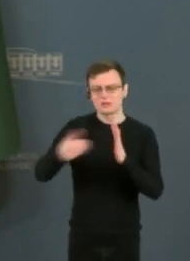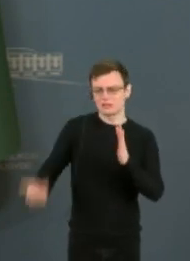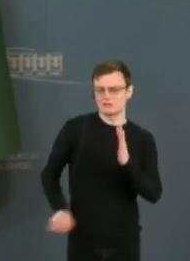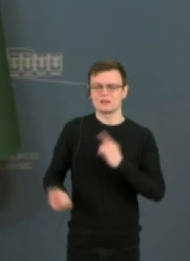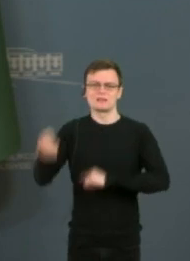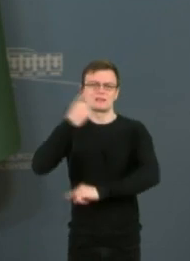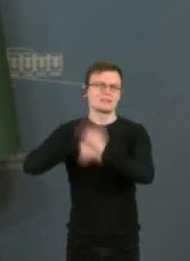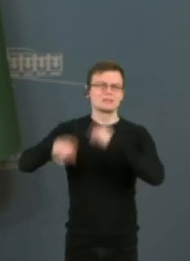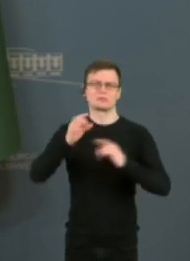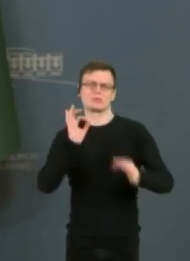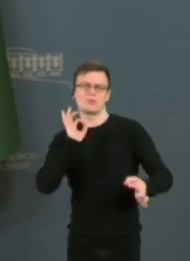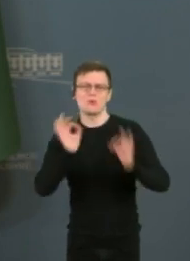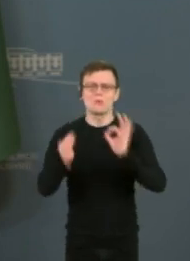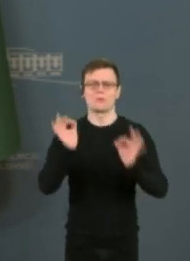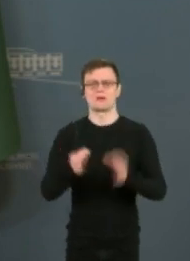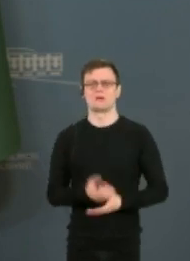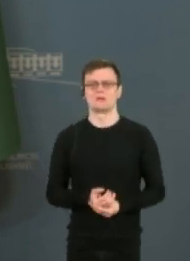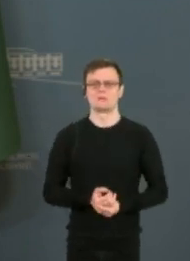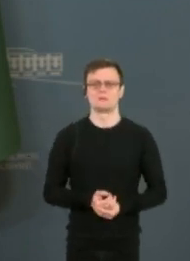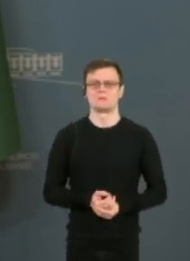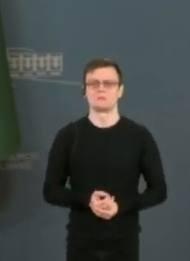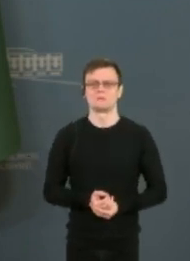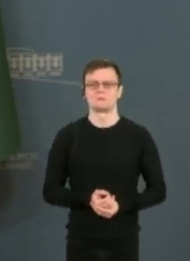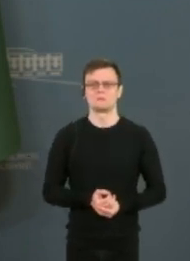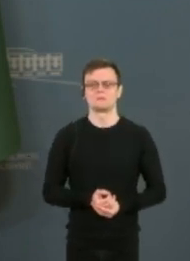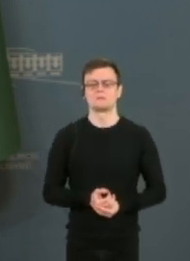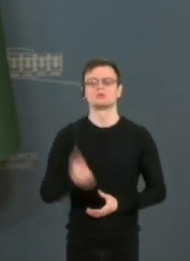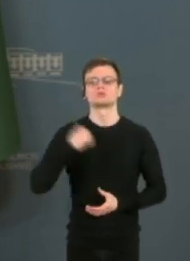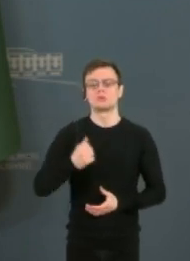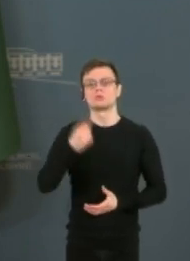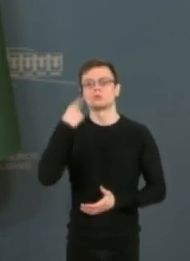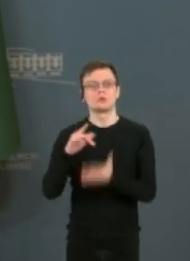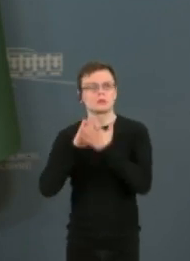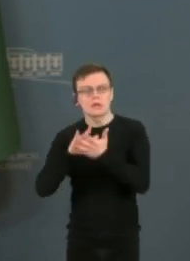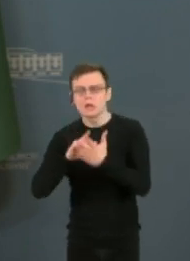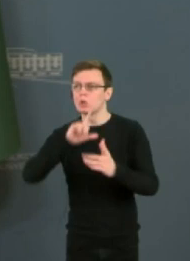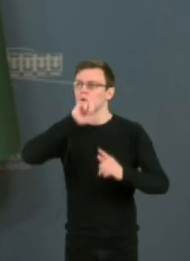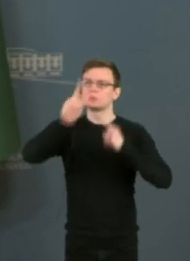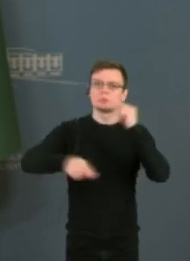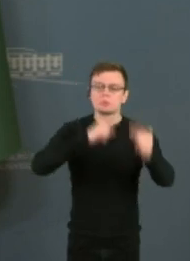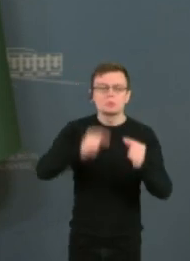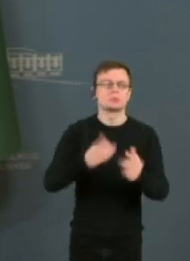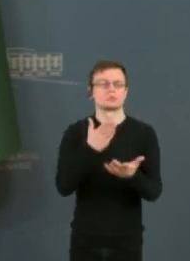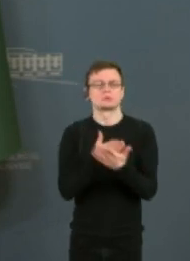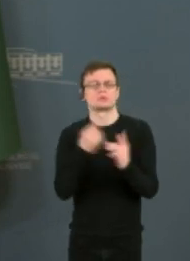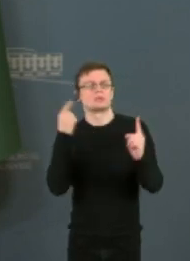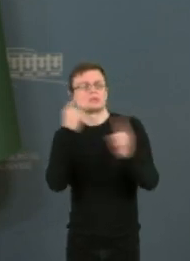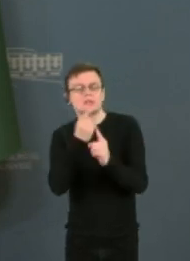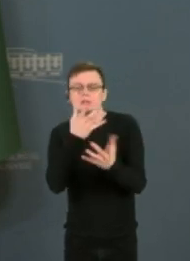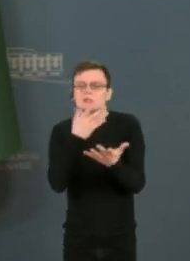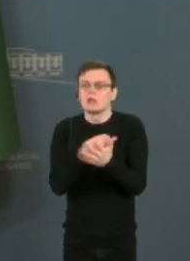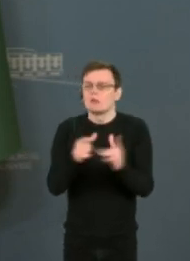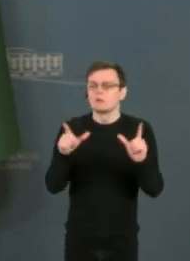įmanoma normalesnės vežes, bet ir su tuo, kad žmonės nori keliauti, turi dalykinių įvairių tikslų ir užduočių.